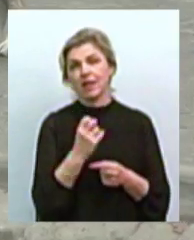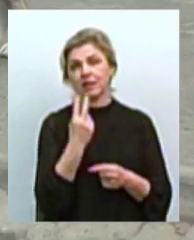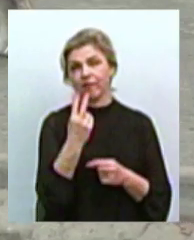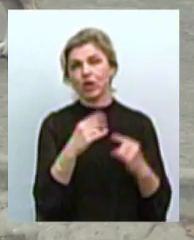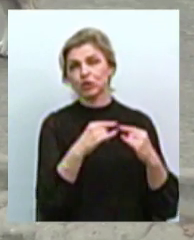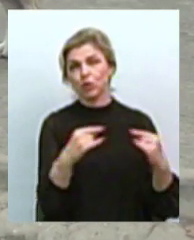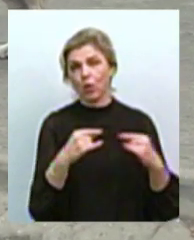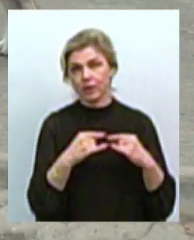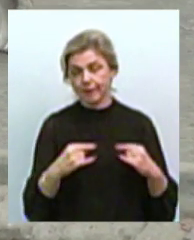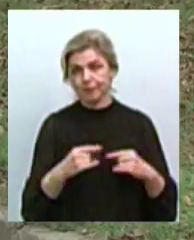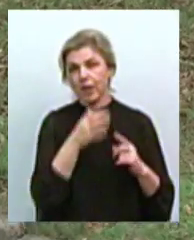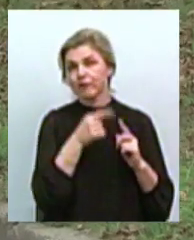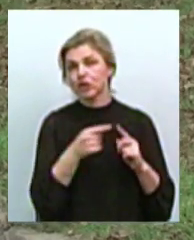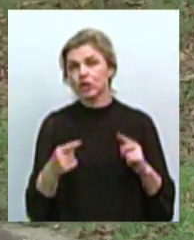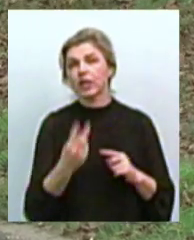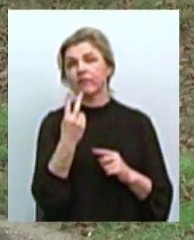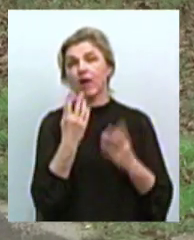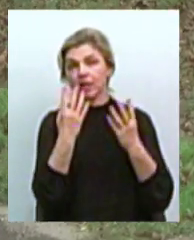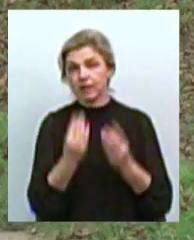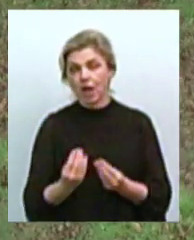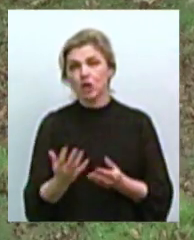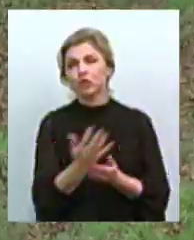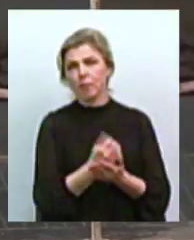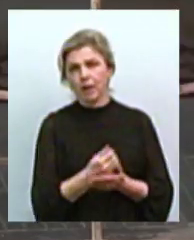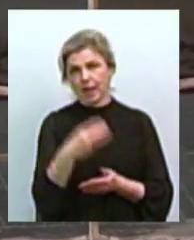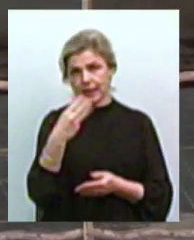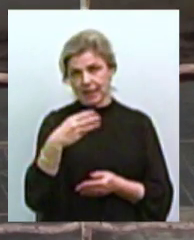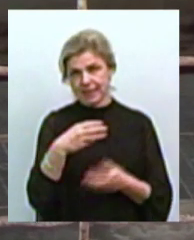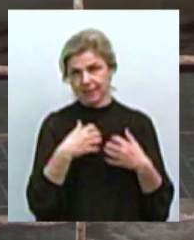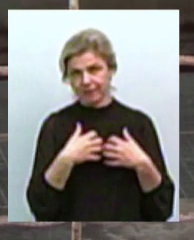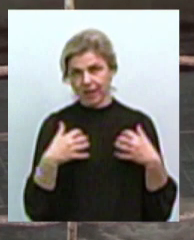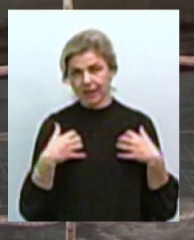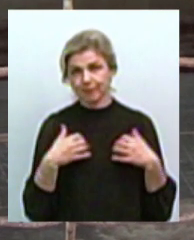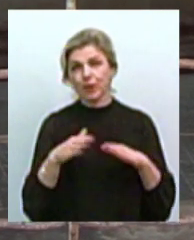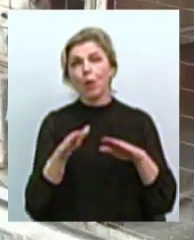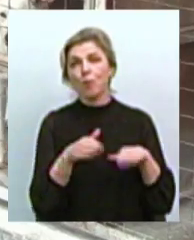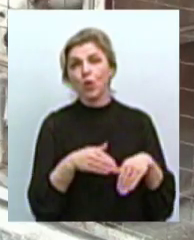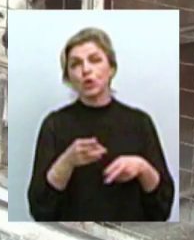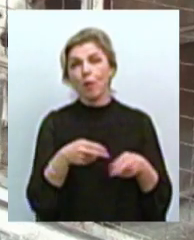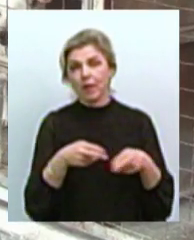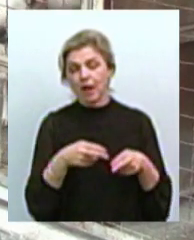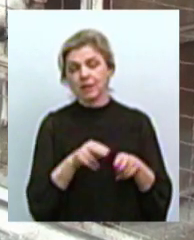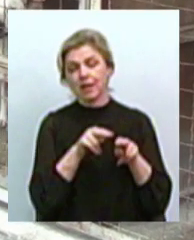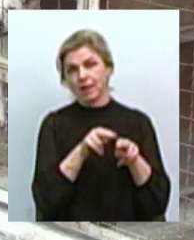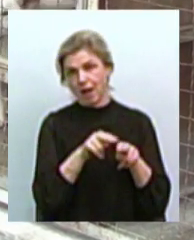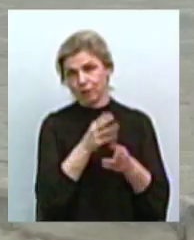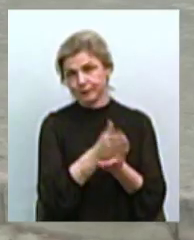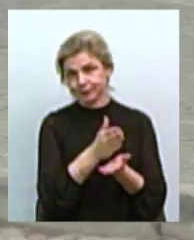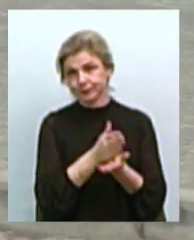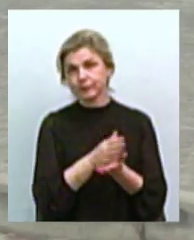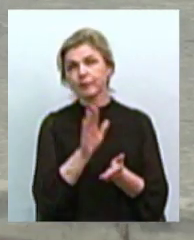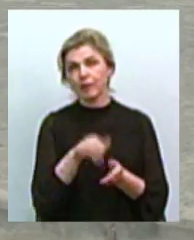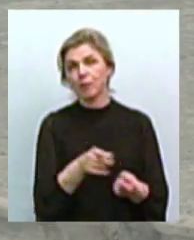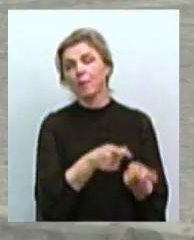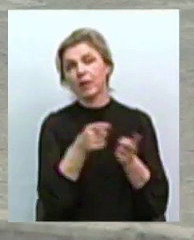Загалом протягом двох днів з вулиці вилучили 30 тварин. Після операції вони добу перебуватимуть під наглядом, а потім їх переведуть до